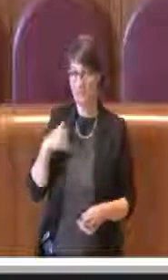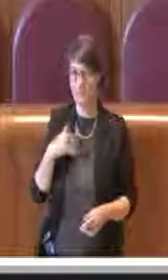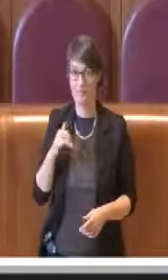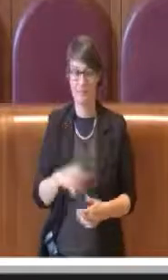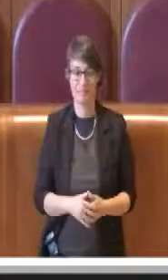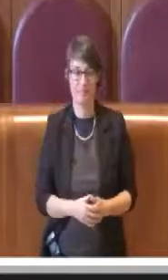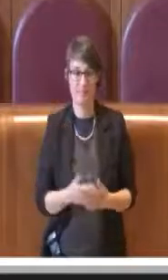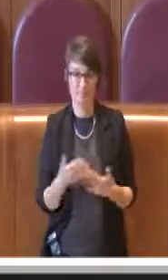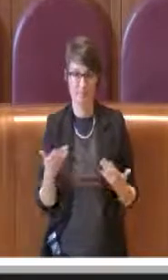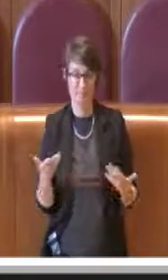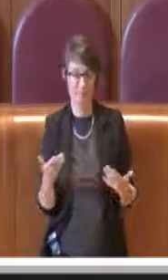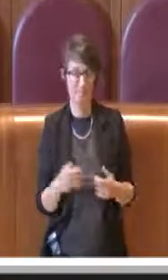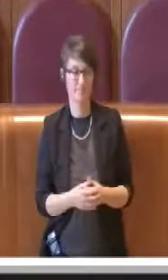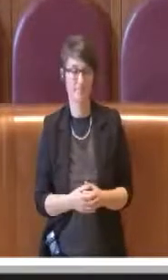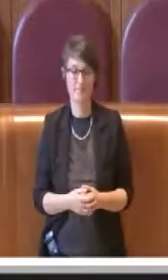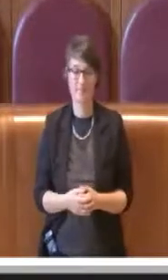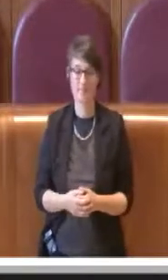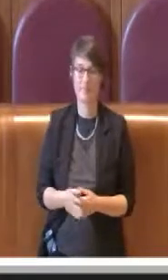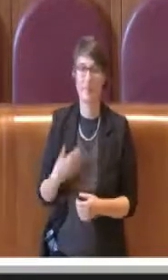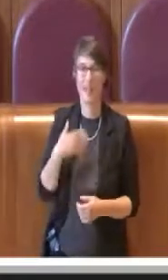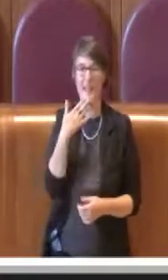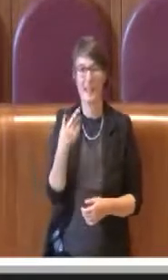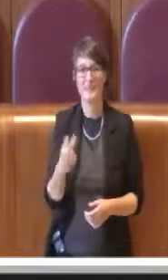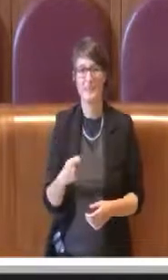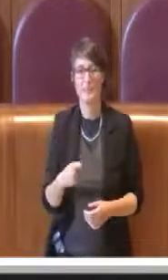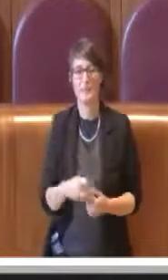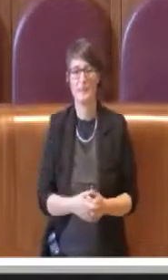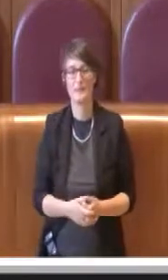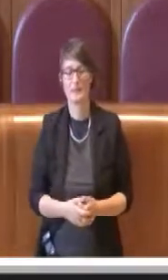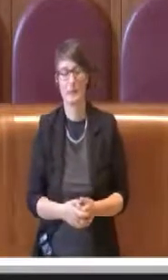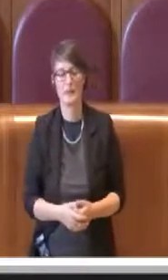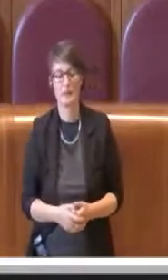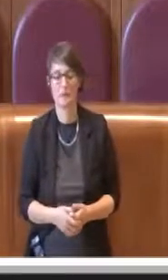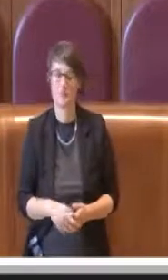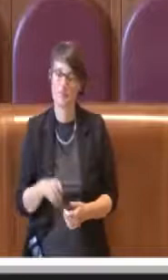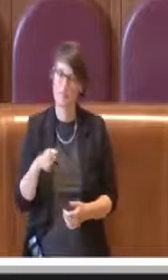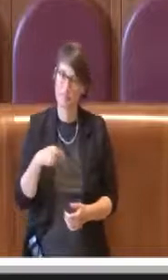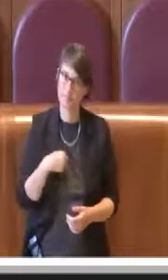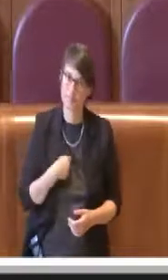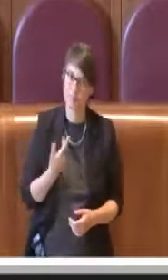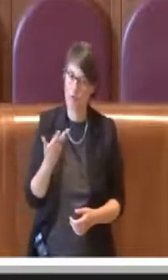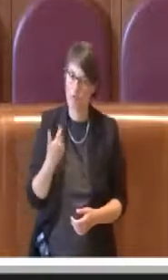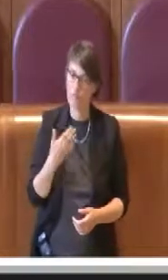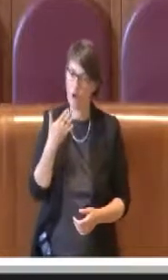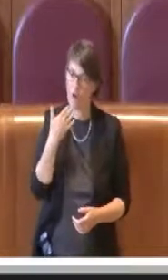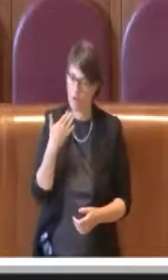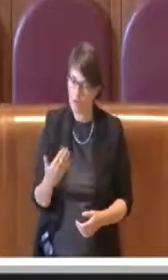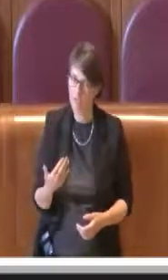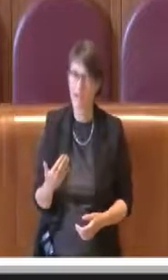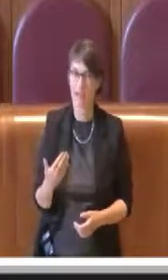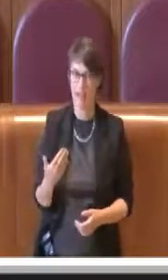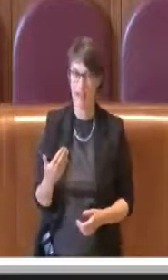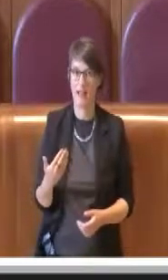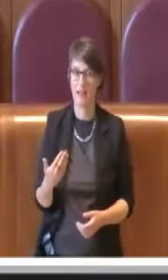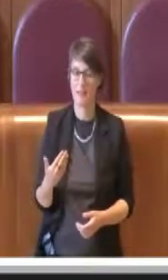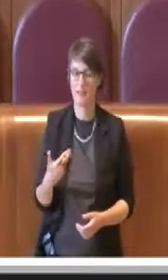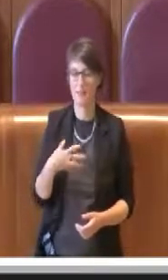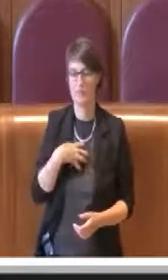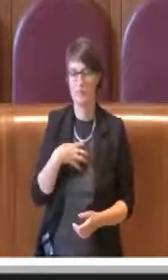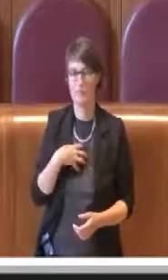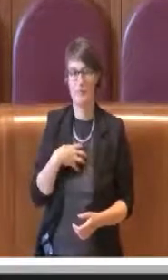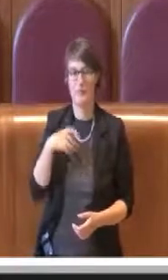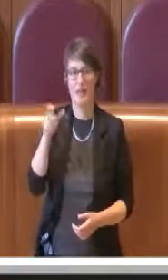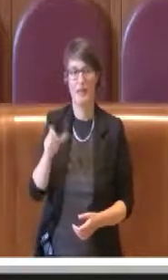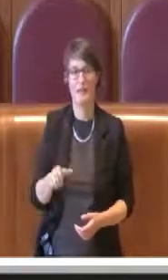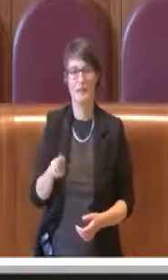Grazie Presidente, ci tenevo anche io a ringraziare l'assessore Frongia per il